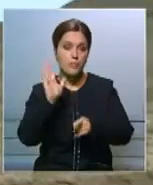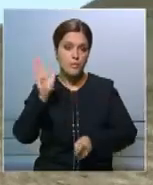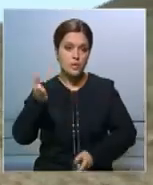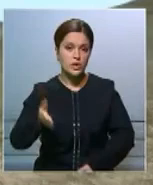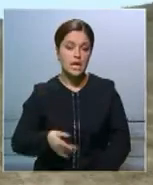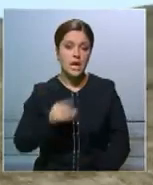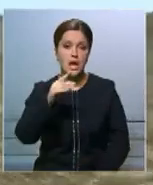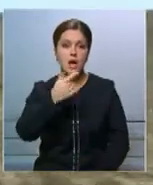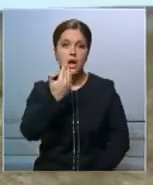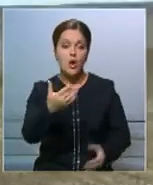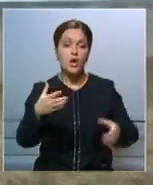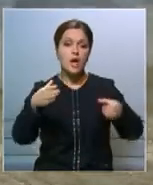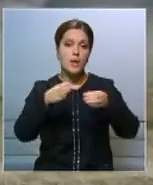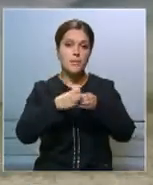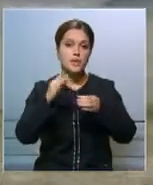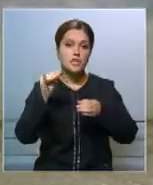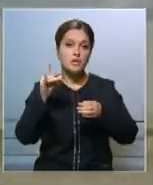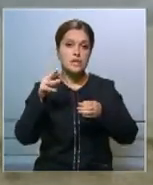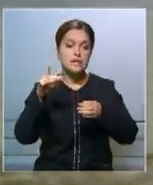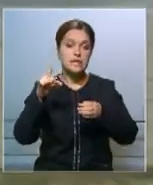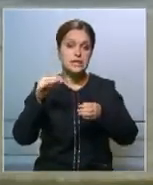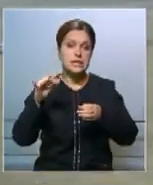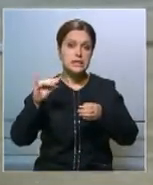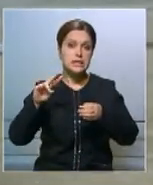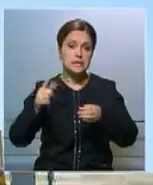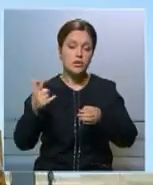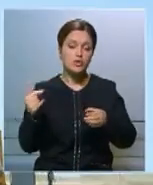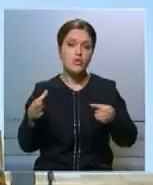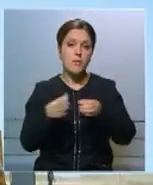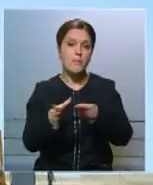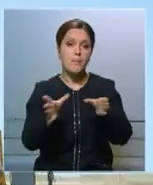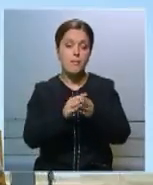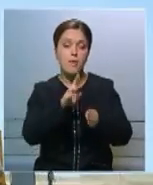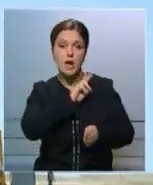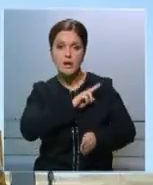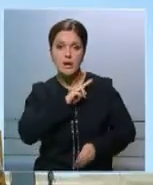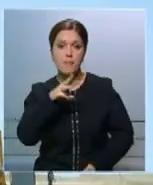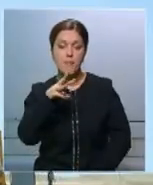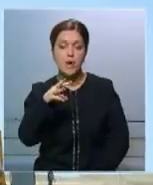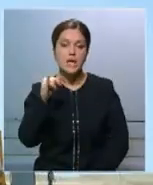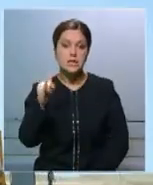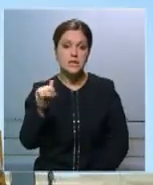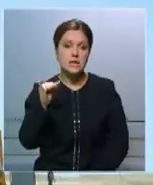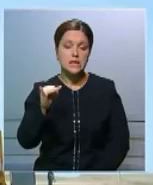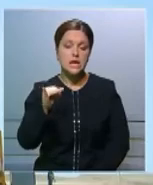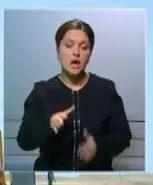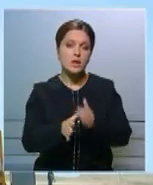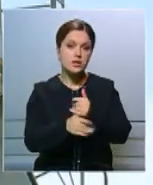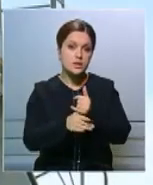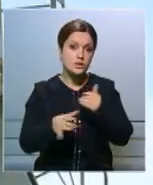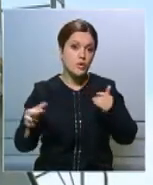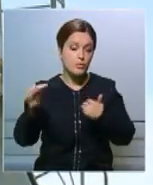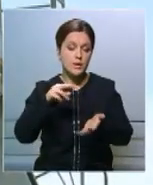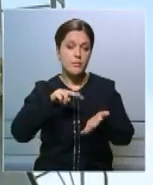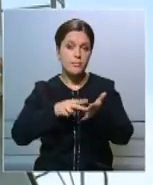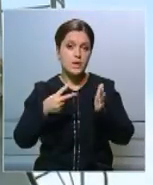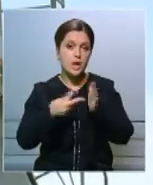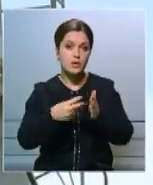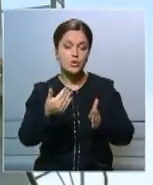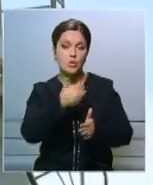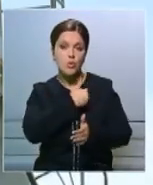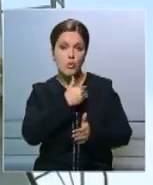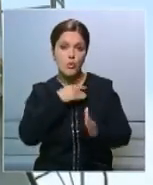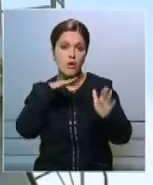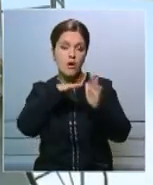«Жанросдриллинг» расширяет географию партнерства. Сегодня фирма сотрудничает с предприятиями Мангустаусской и Этераусской областей. В планах выйти на рынок услуг